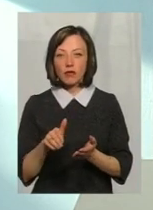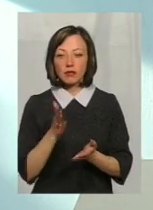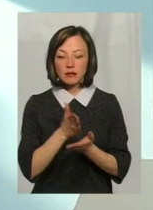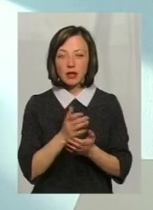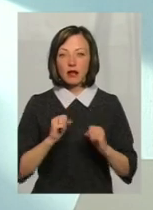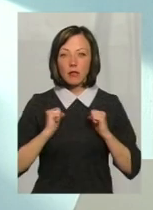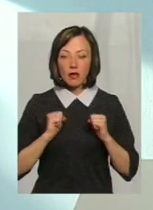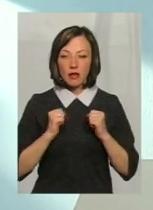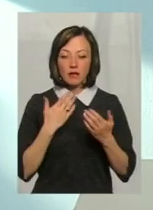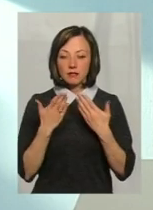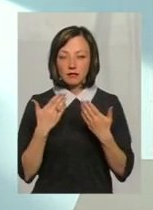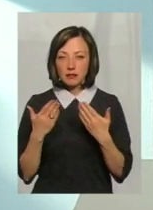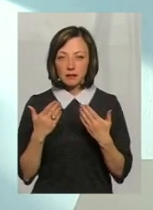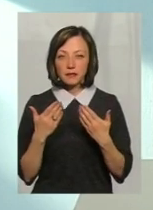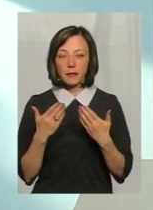наполегло з дітьми,